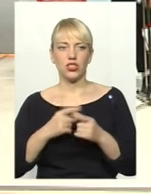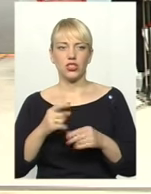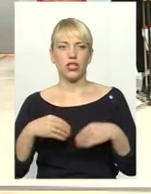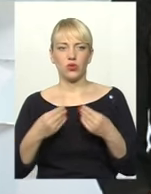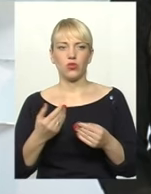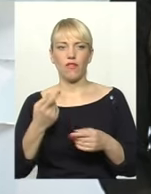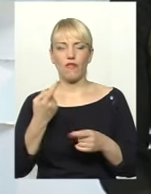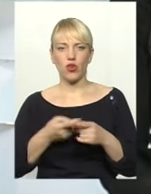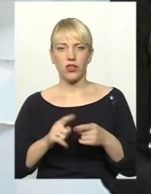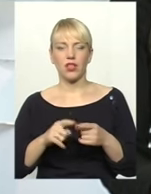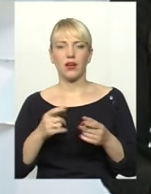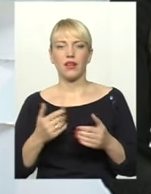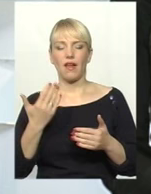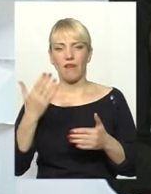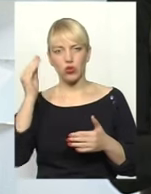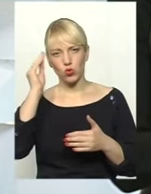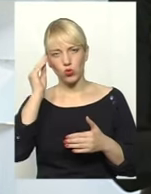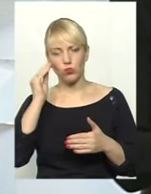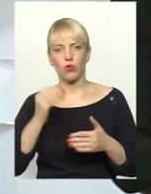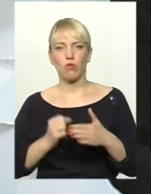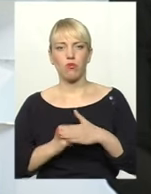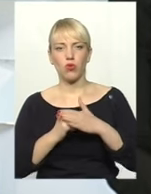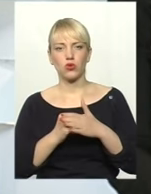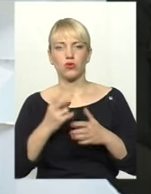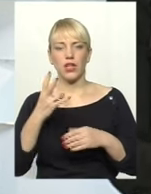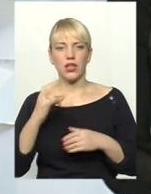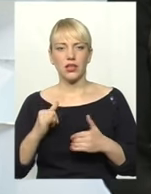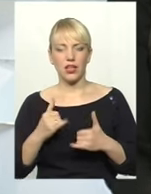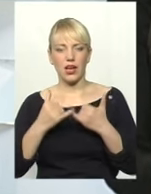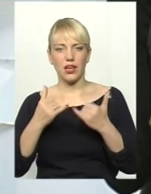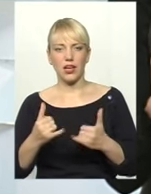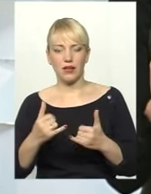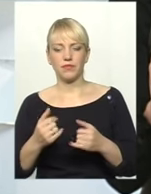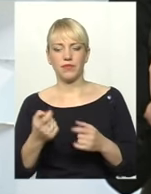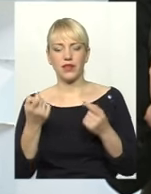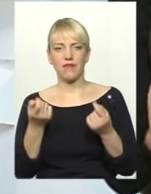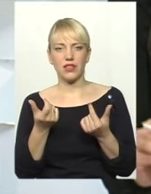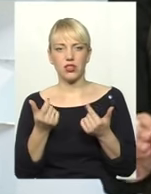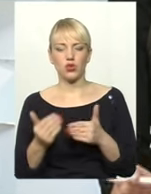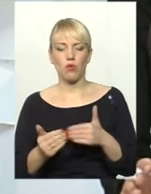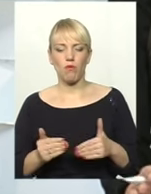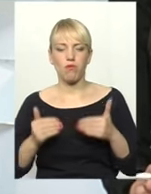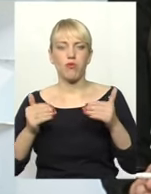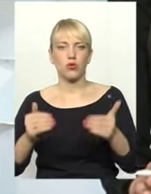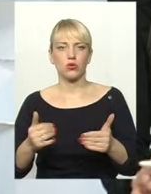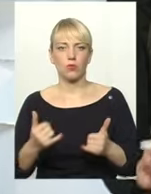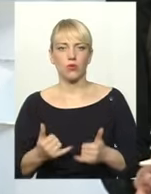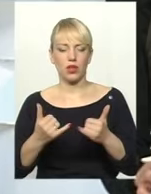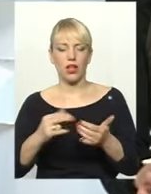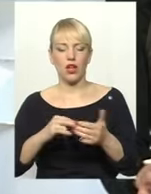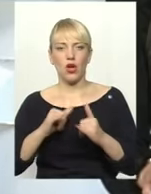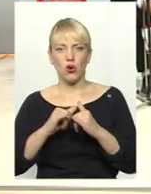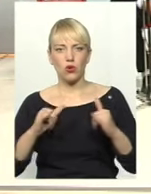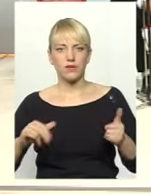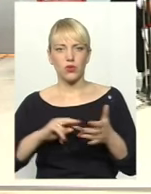думку, поштовх для хоча б невеличкого поступу для розвитку економіки в